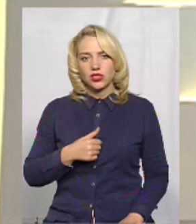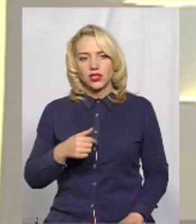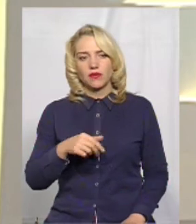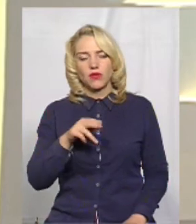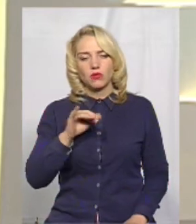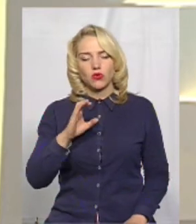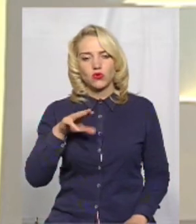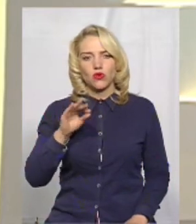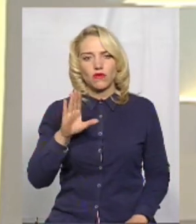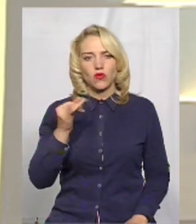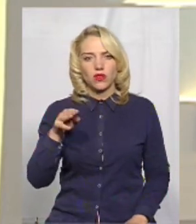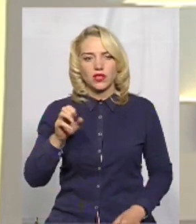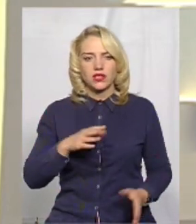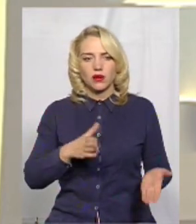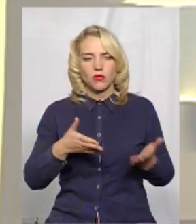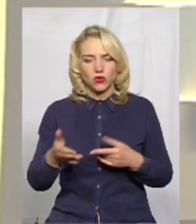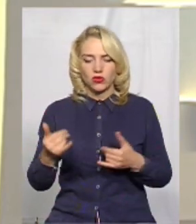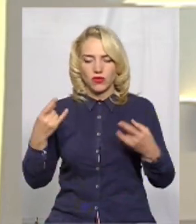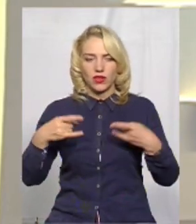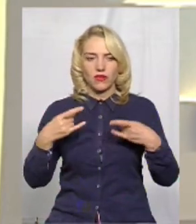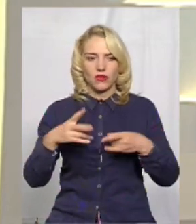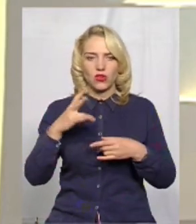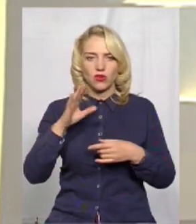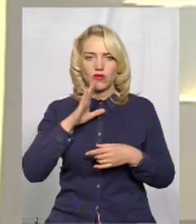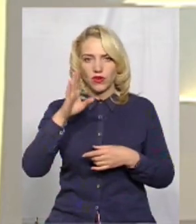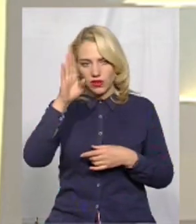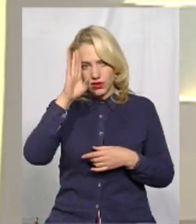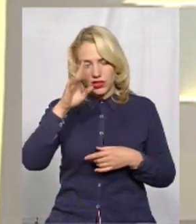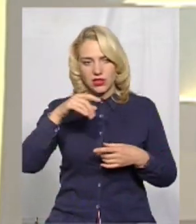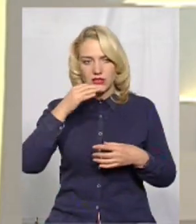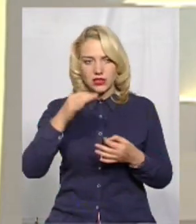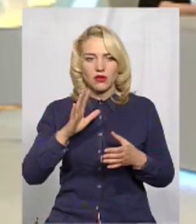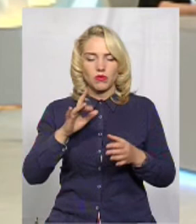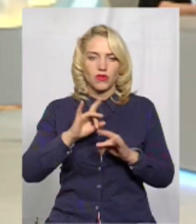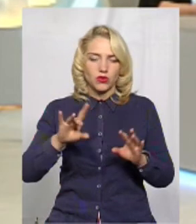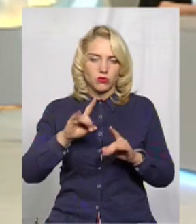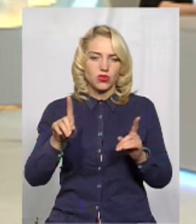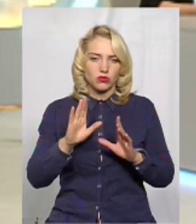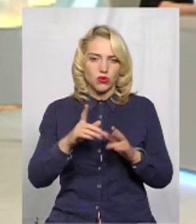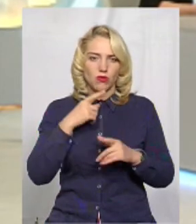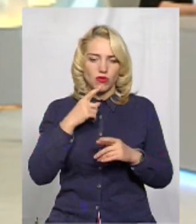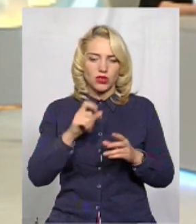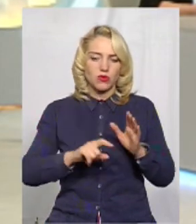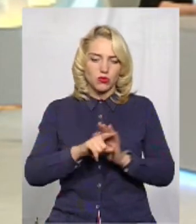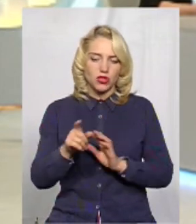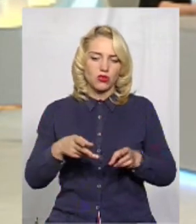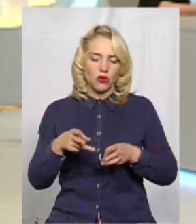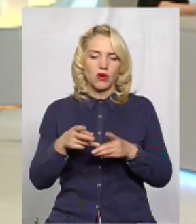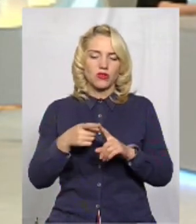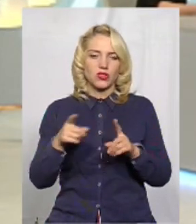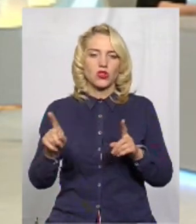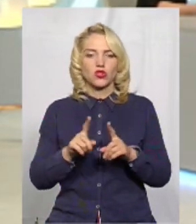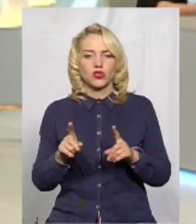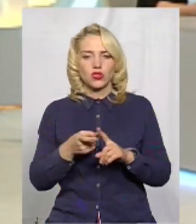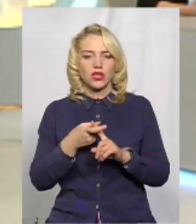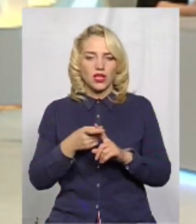Пустовойте ми запрошували в ефір, але він сказав, що ми повідомили, що будемо говорити про початок опалювального сезону, від чого залежить, коли буде.